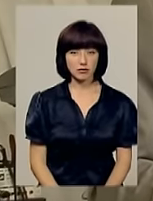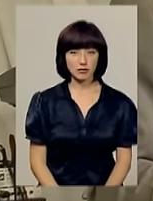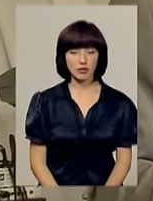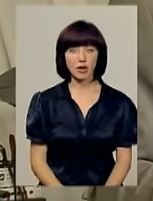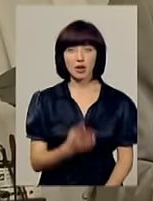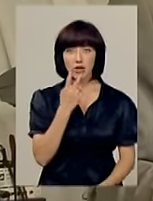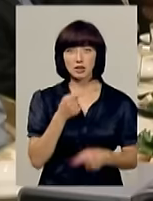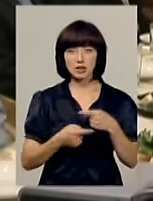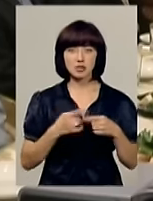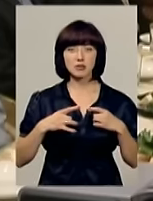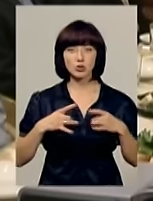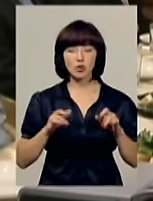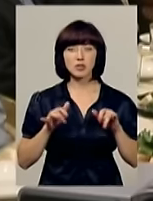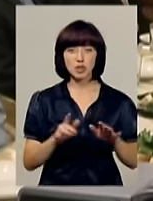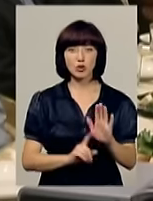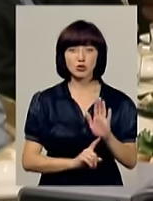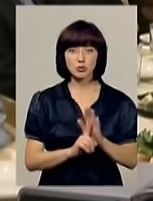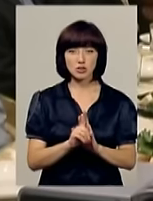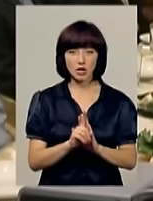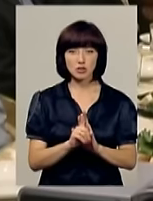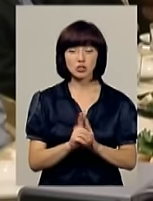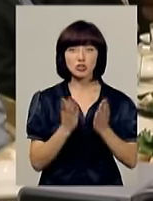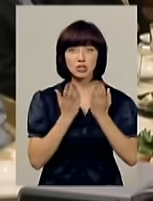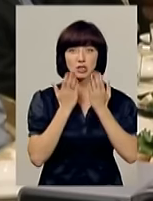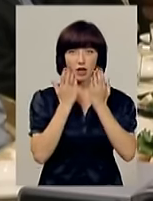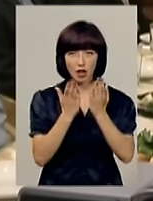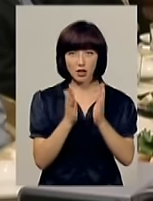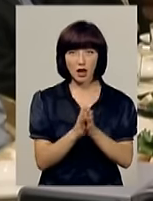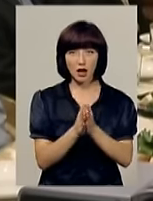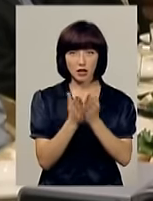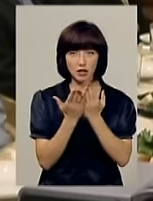Традиційний святковий захід розпочався з читання священного Корану.